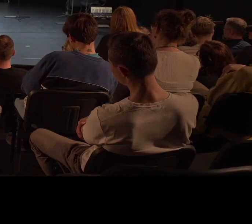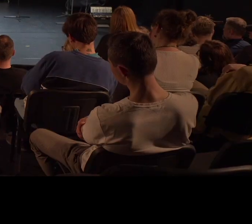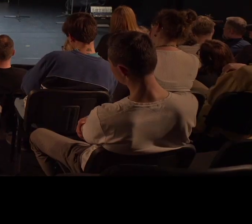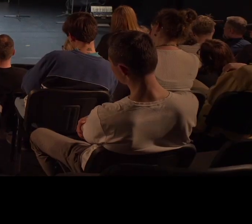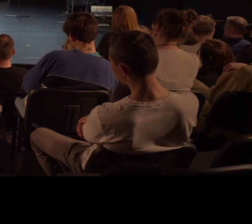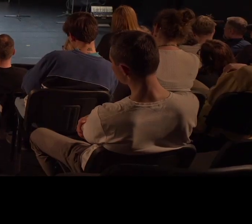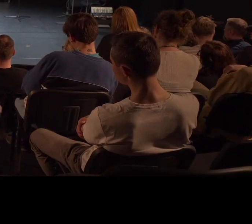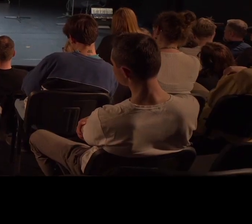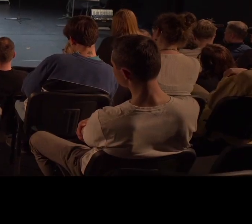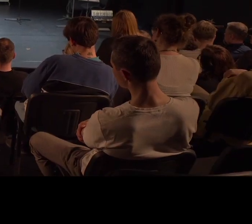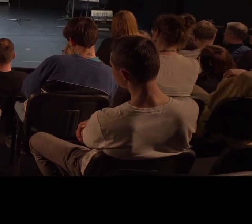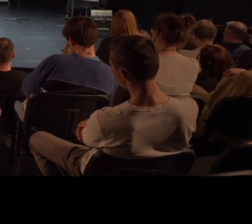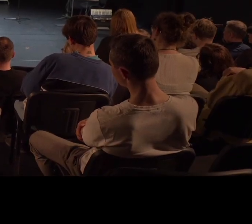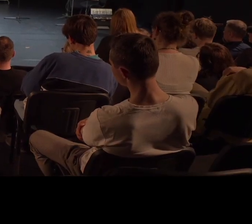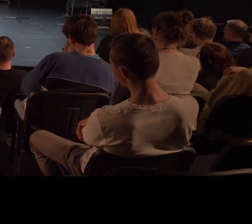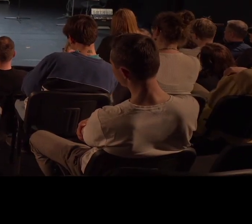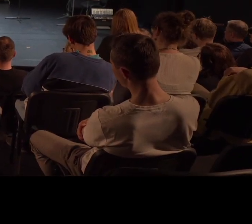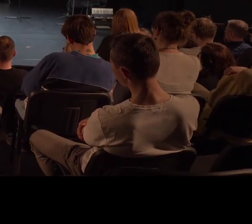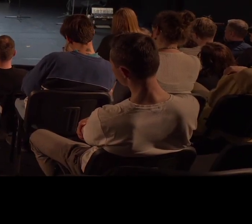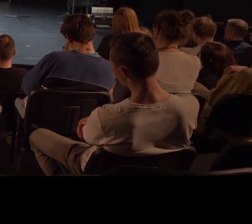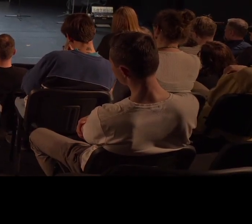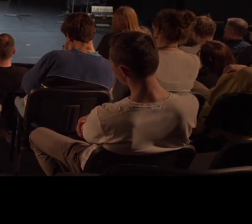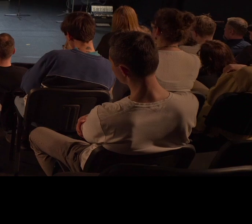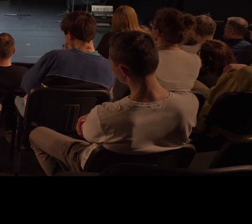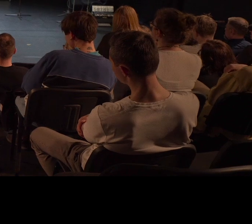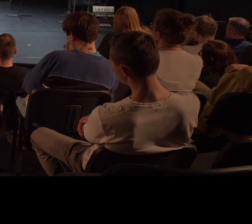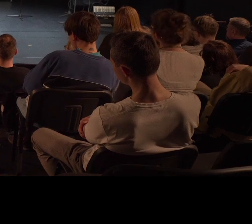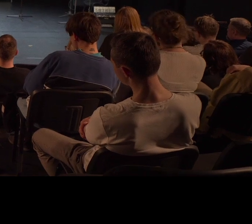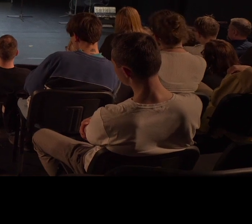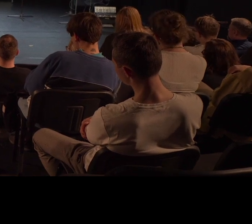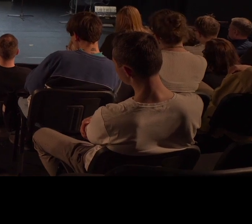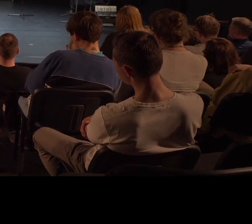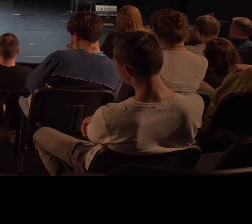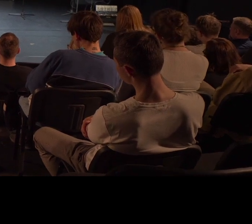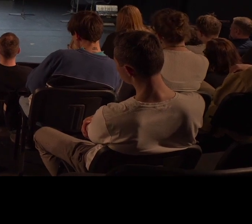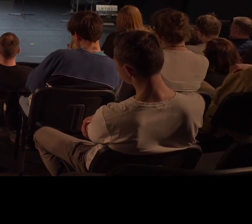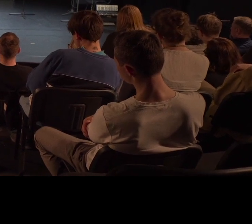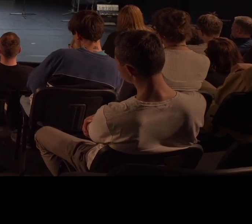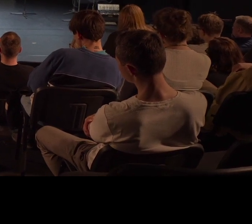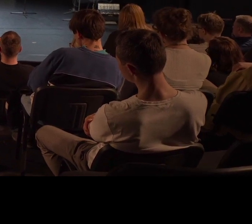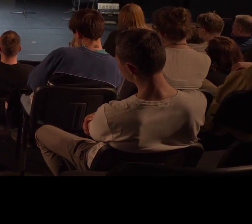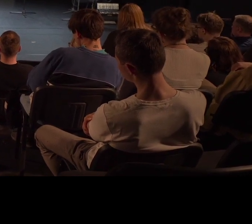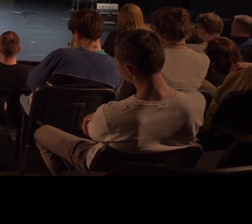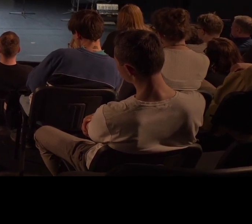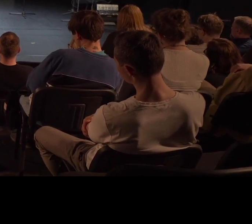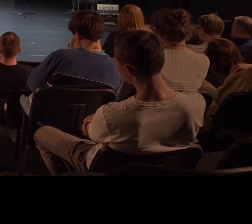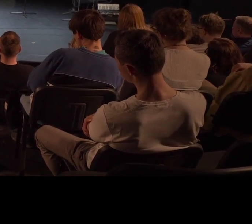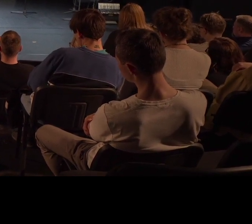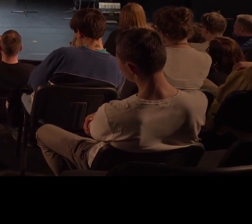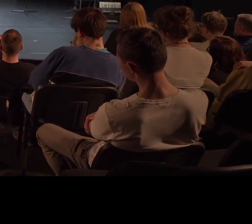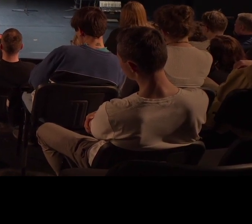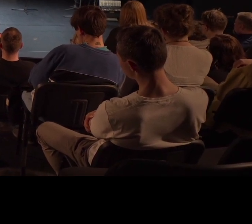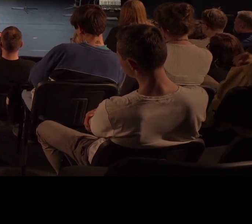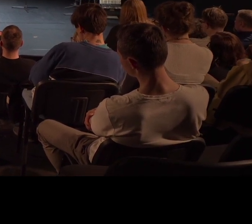nie zaczęła żadną rozmowę. W pewnym sposób jest świetnie, że przyjechał się, ale w drugim sposób nie wyglądał